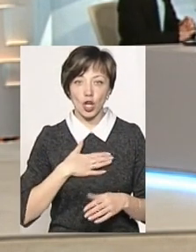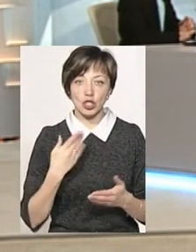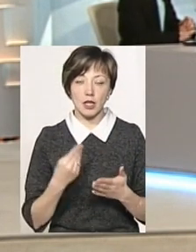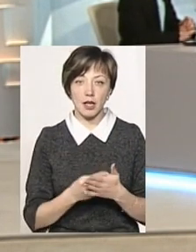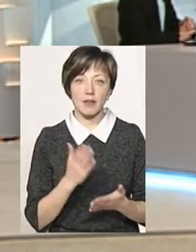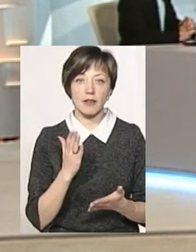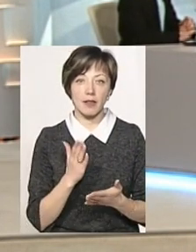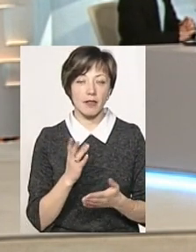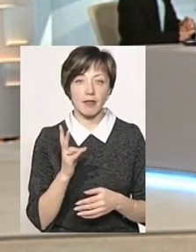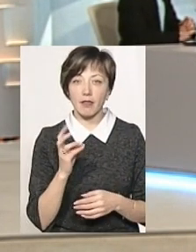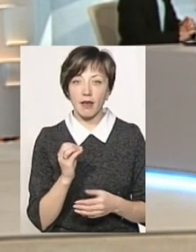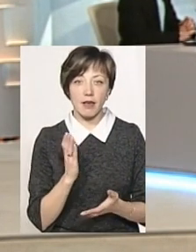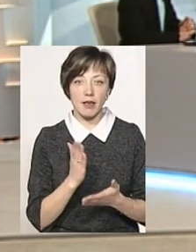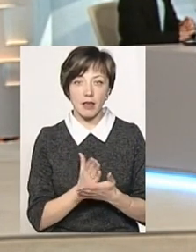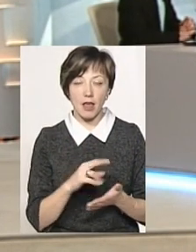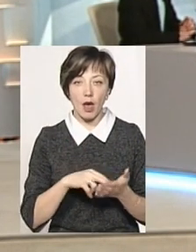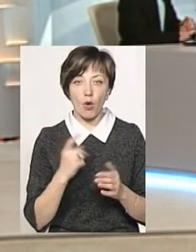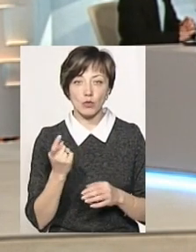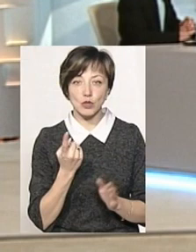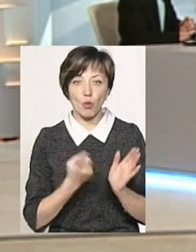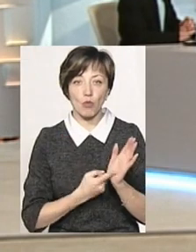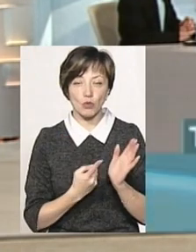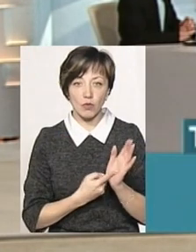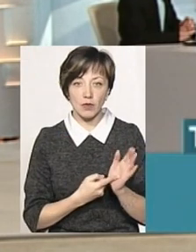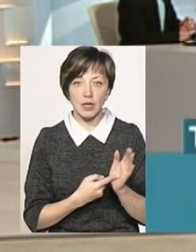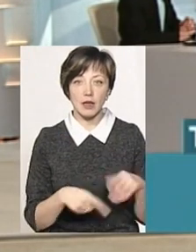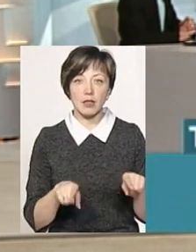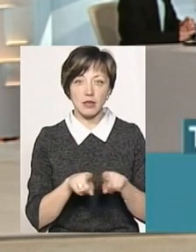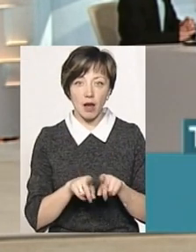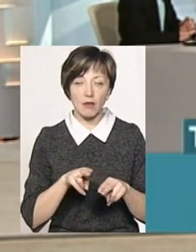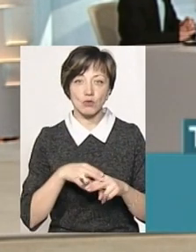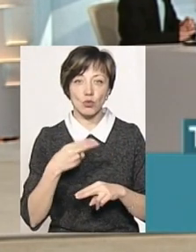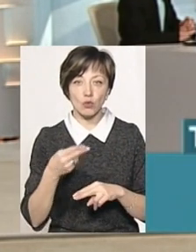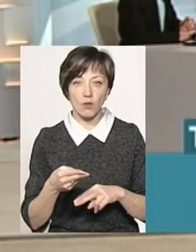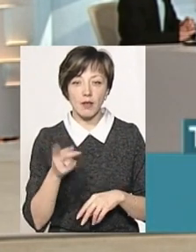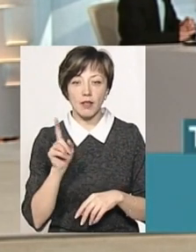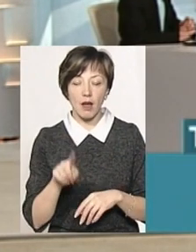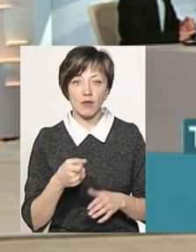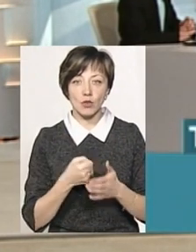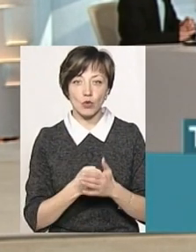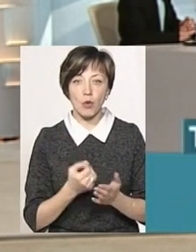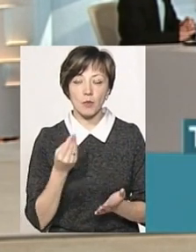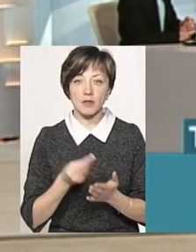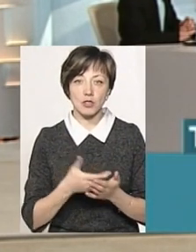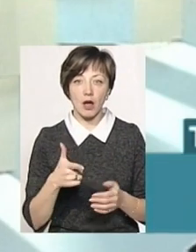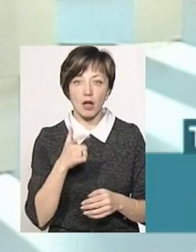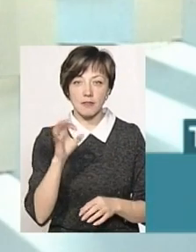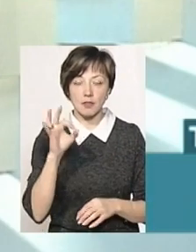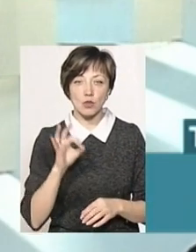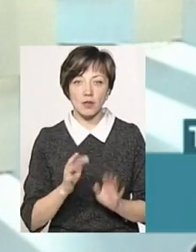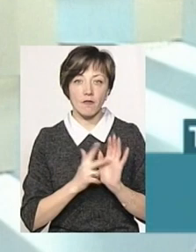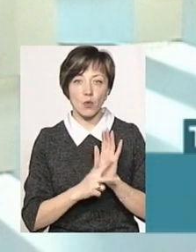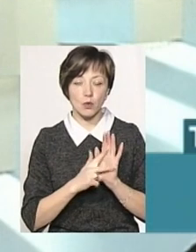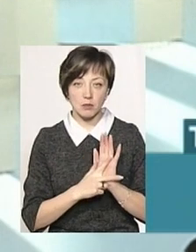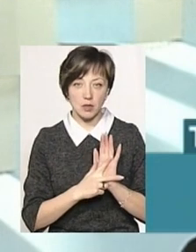тариф, він не є економічно обґрунтований. Він і так відшкодовував навіть до підвищення газу десь відсотків на